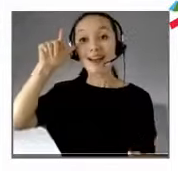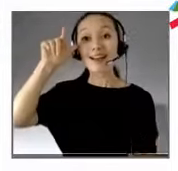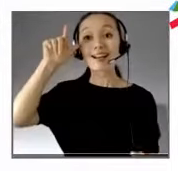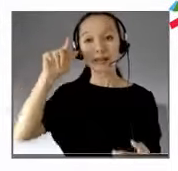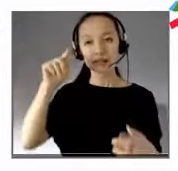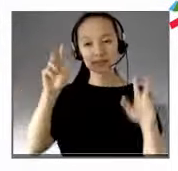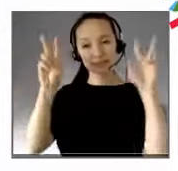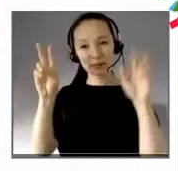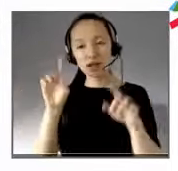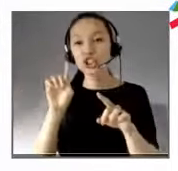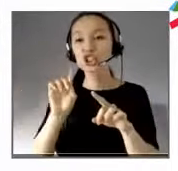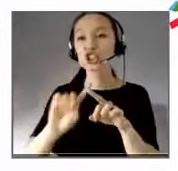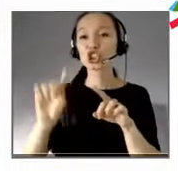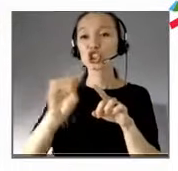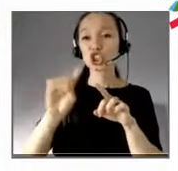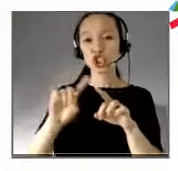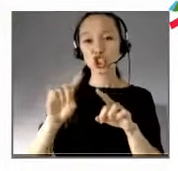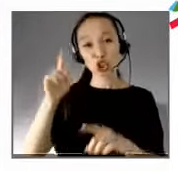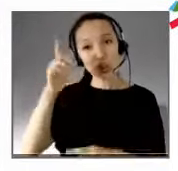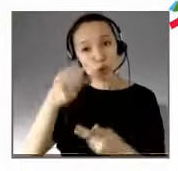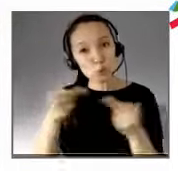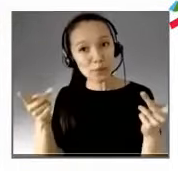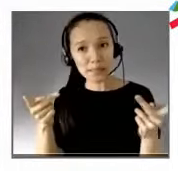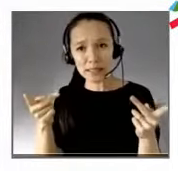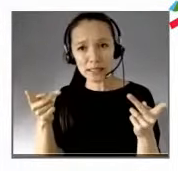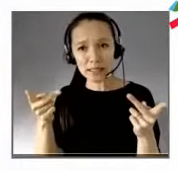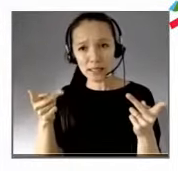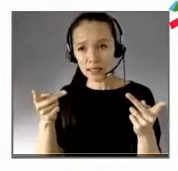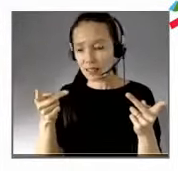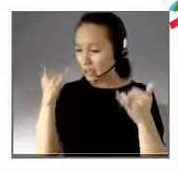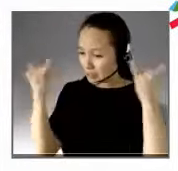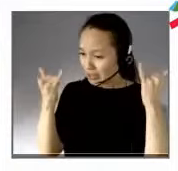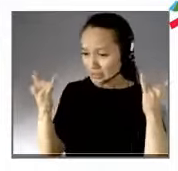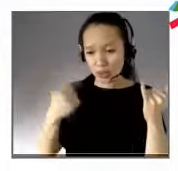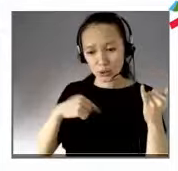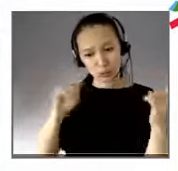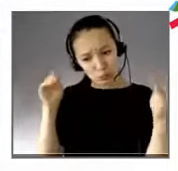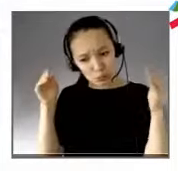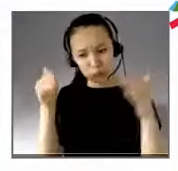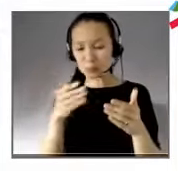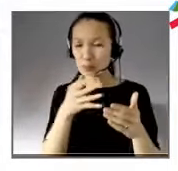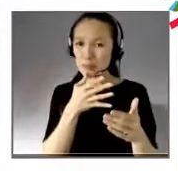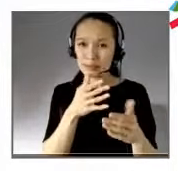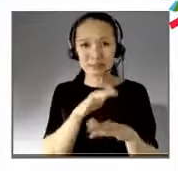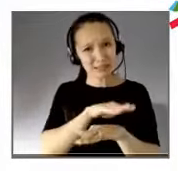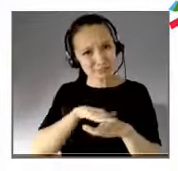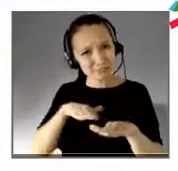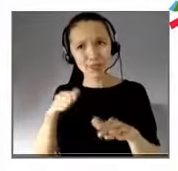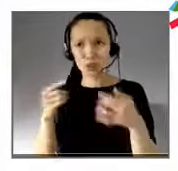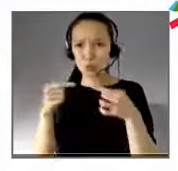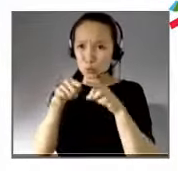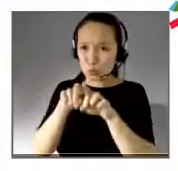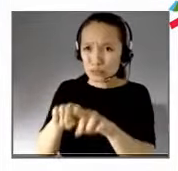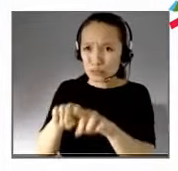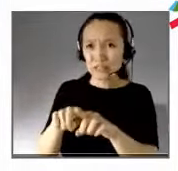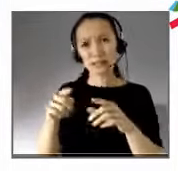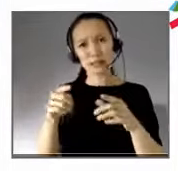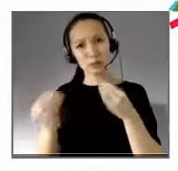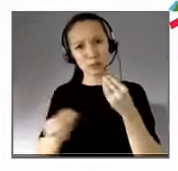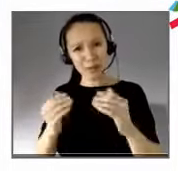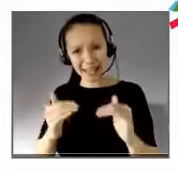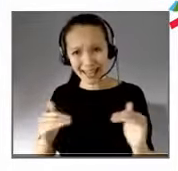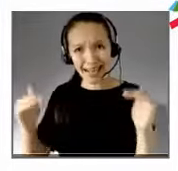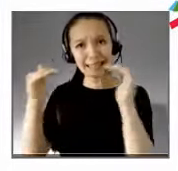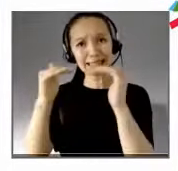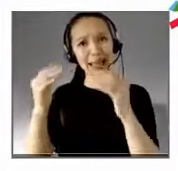si, à côté de l'exigence de justice, d'égalité, à côté de l'exigence de liberté, qui renvoie